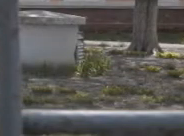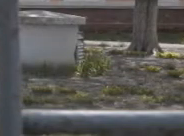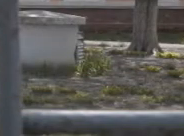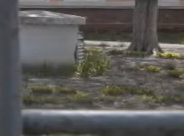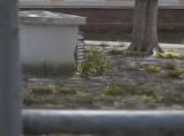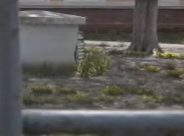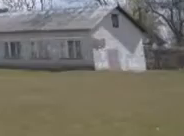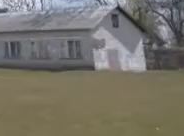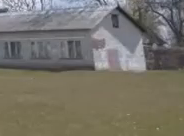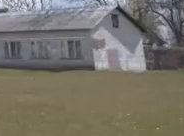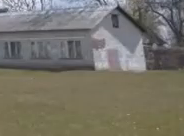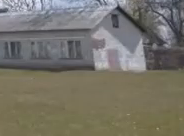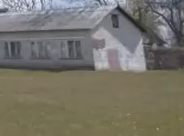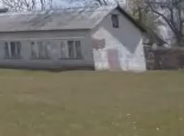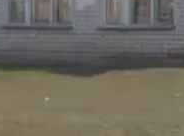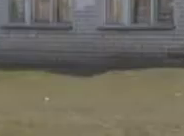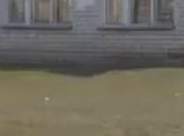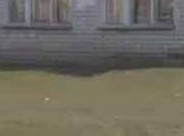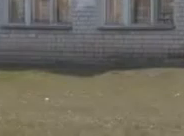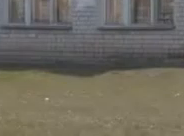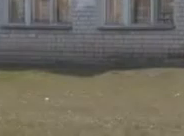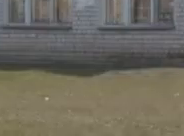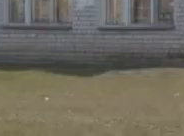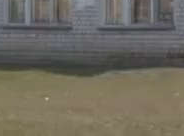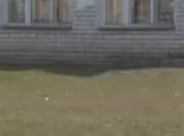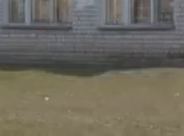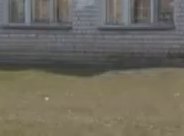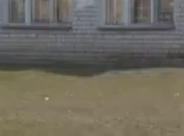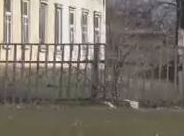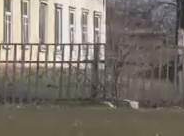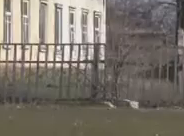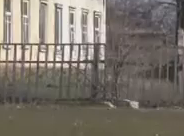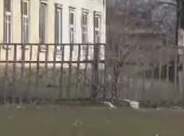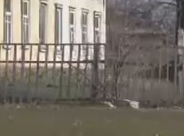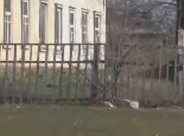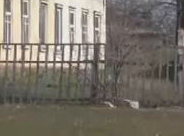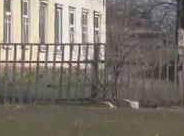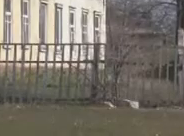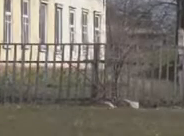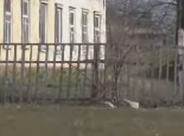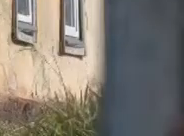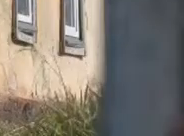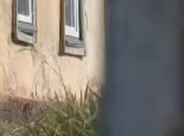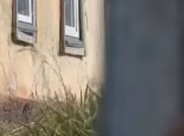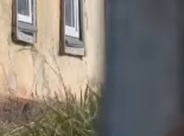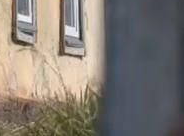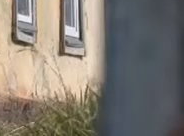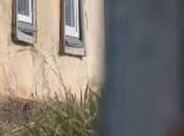чернігівські школи – 10 та 23 – реорганізують. Яка подальша доля педагогів та учнів цих навчальних закладів?